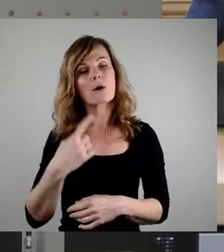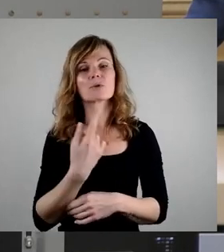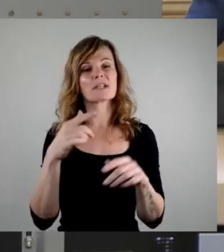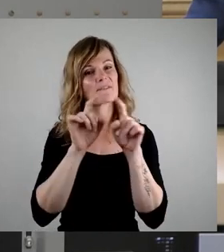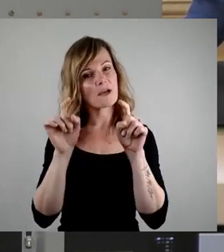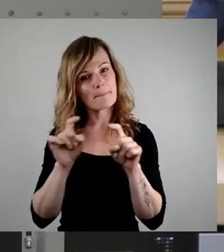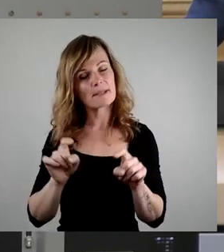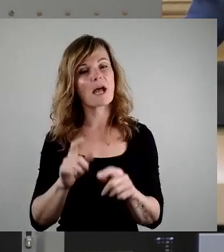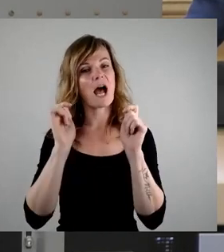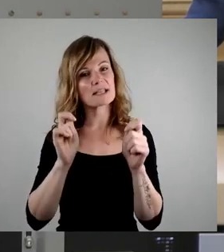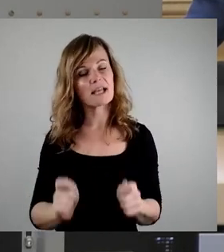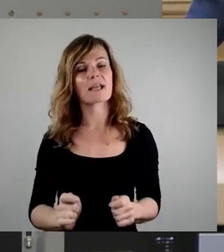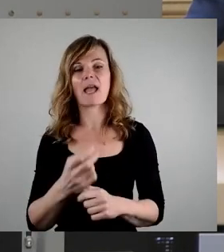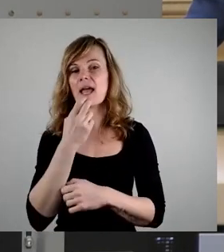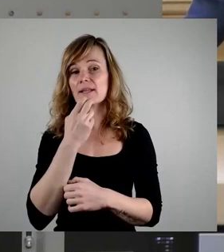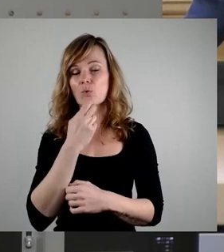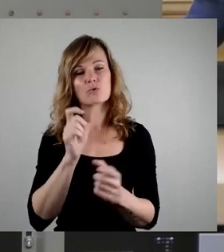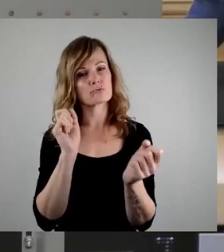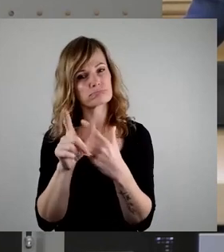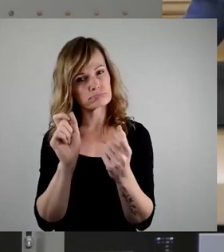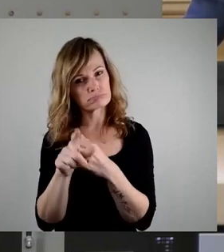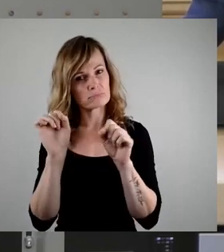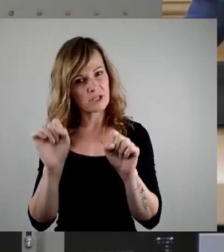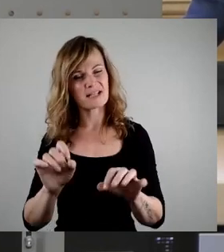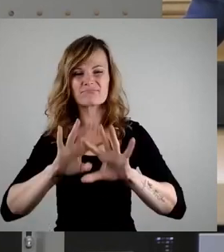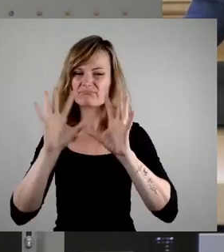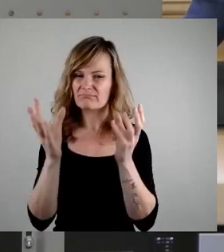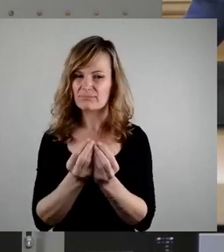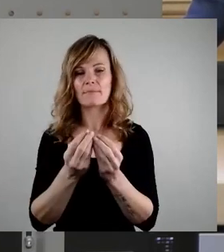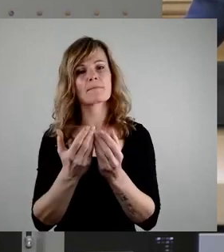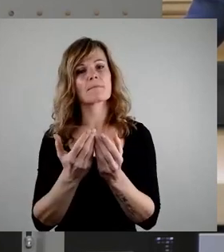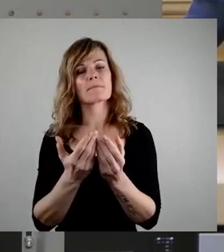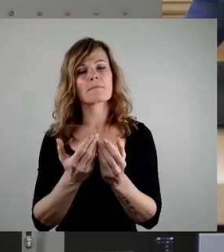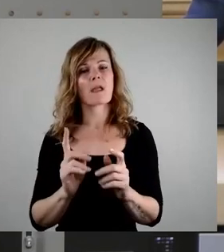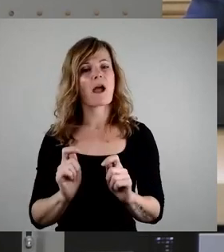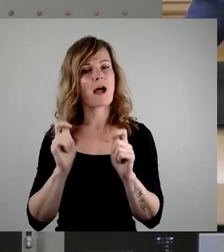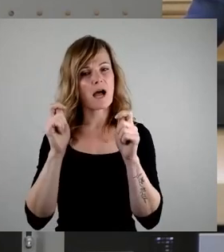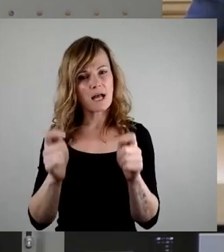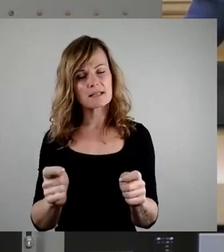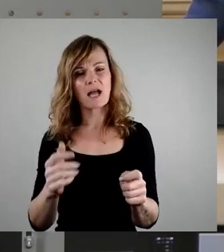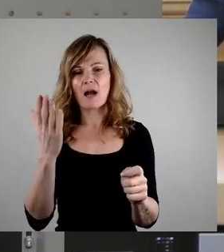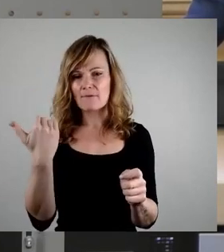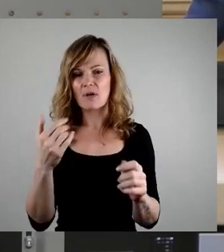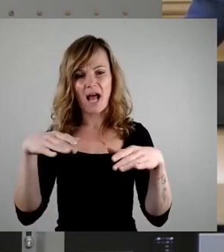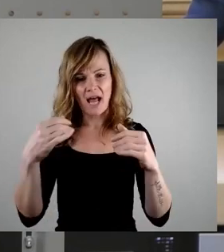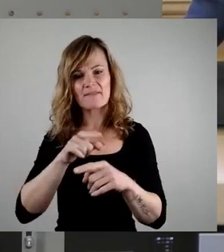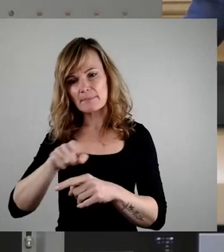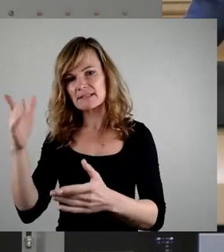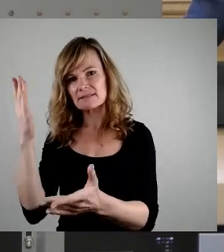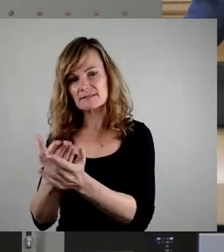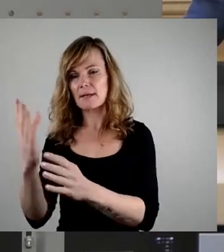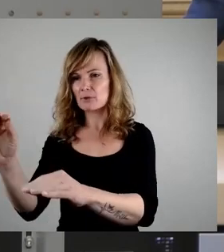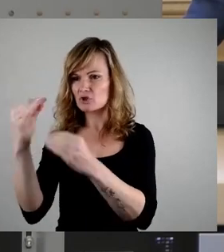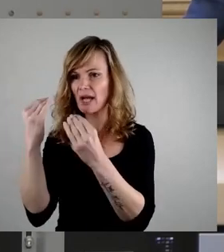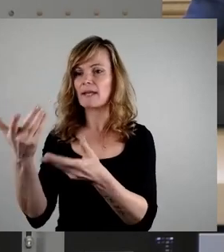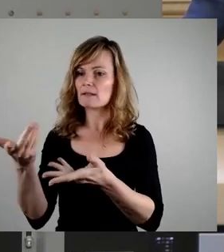elektronisch stellen können und dass wir sie komplett über eine Antragsstrecke bis zum Bescheid bearbeiten. Das